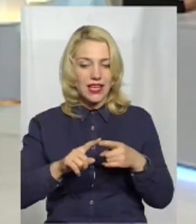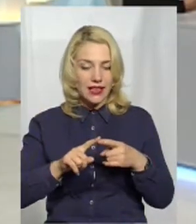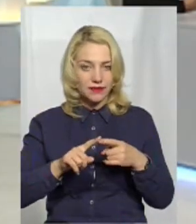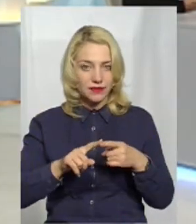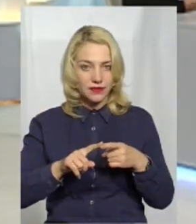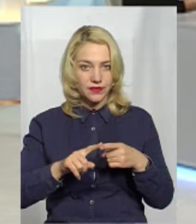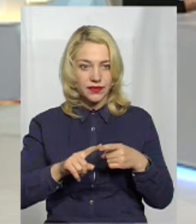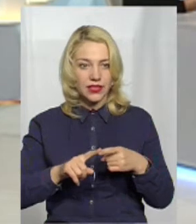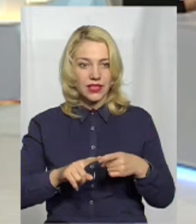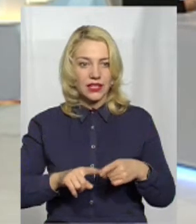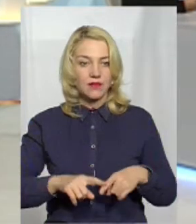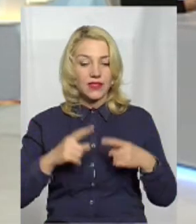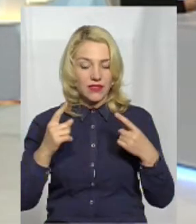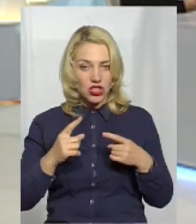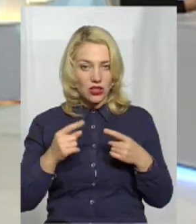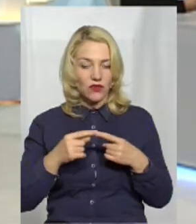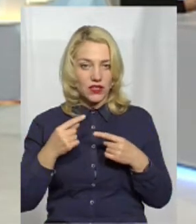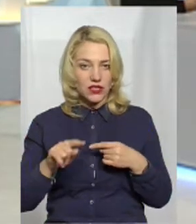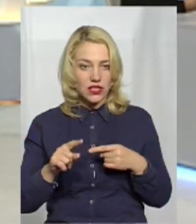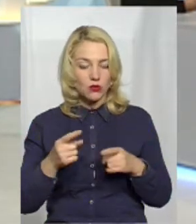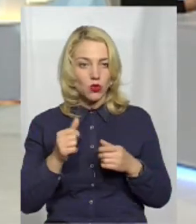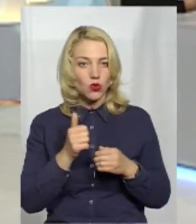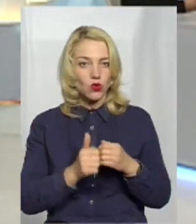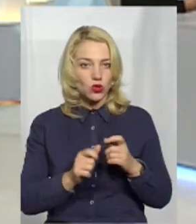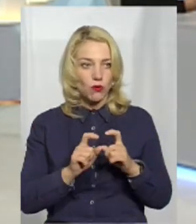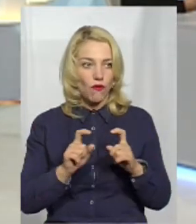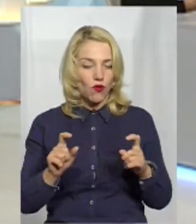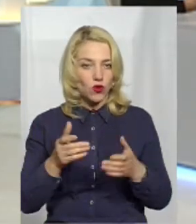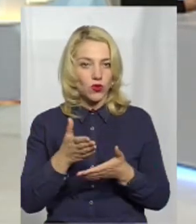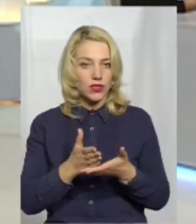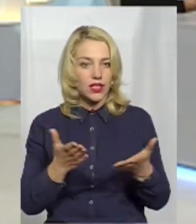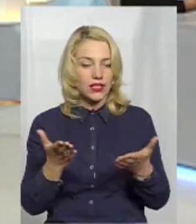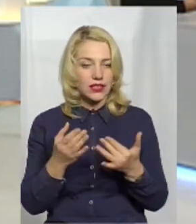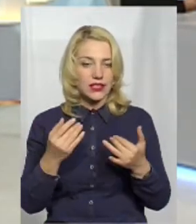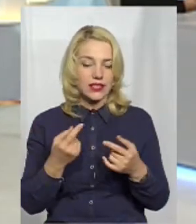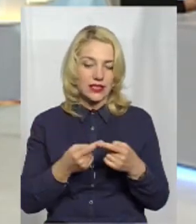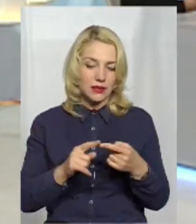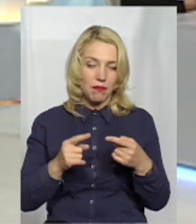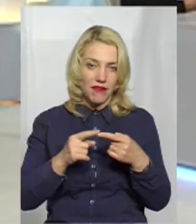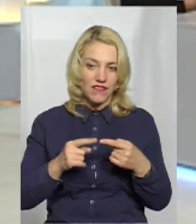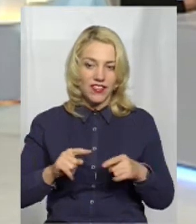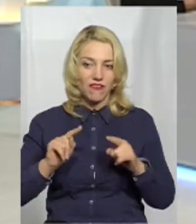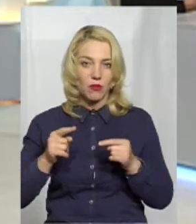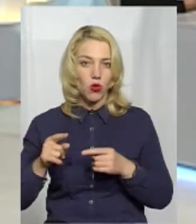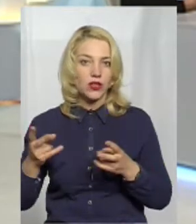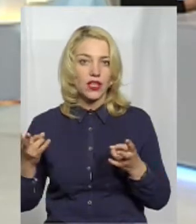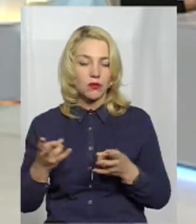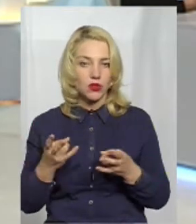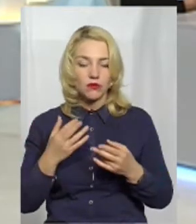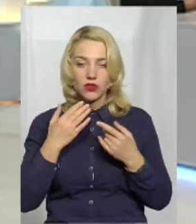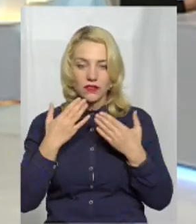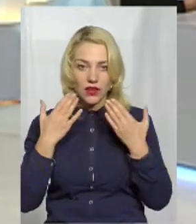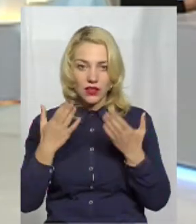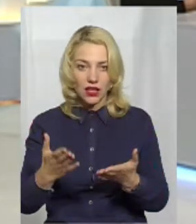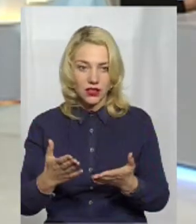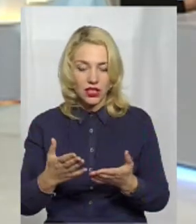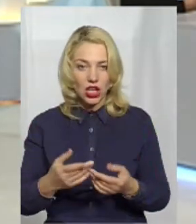звичайно, відрізняється. Тобто, кожного фонду є якісь оці певні вимоги, на які потрібно звертати